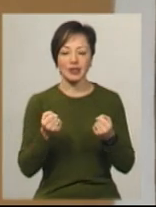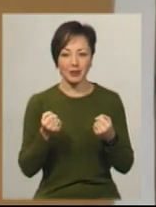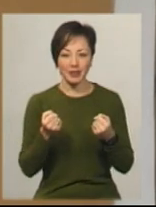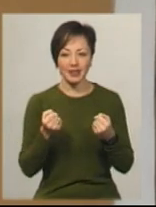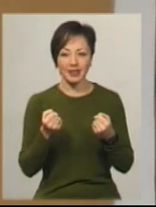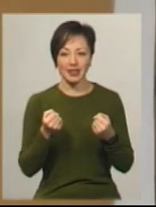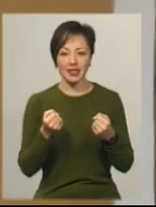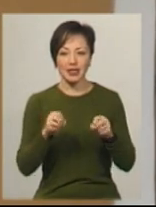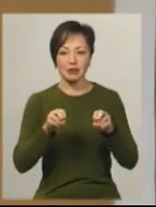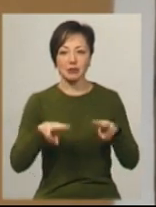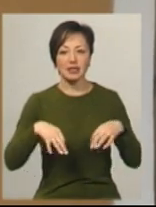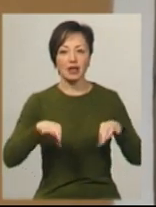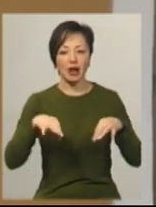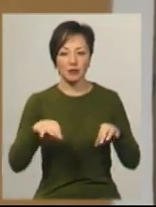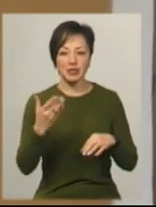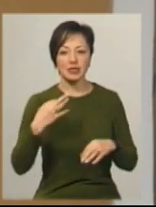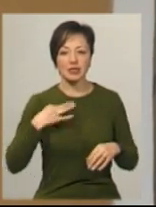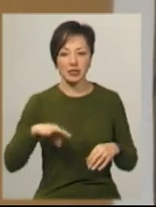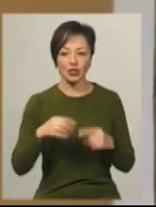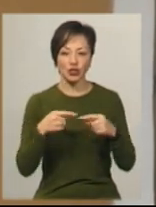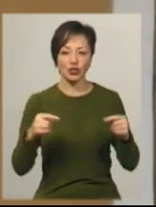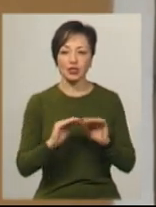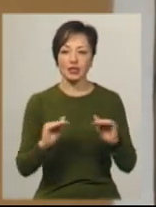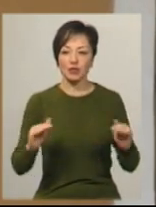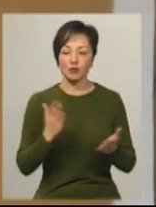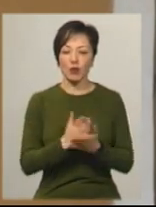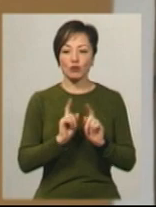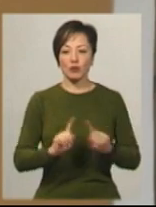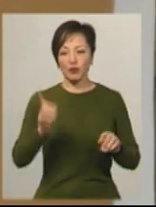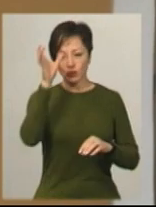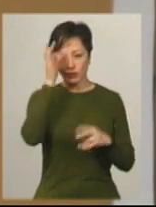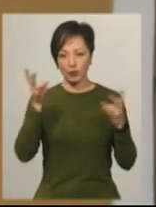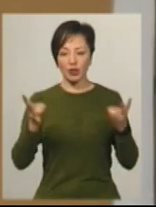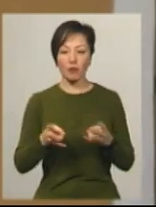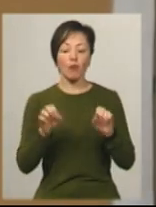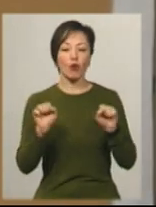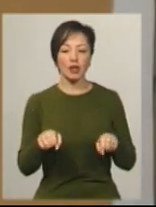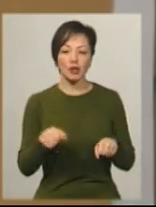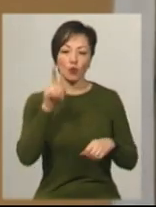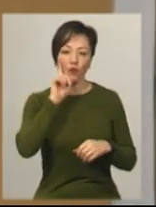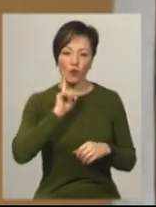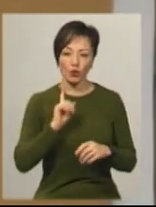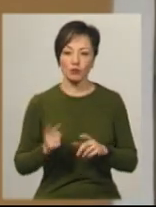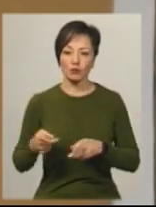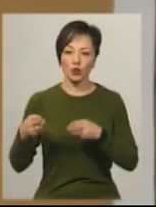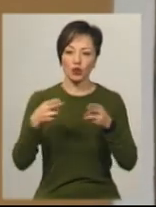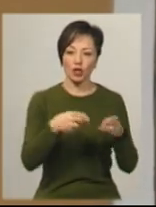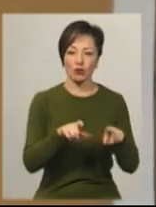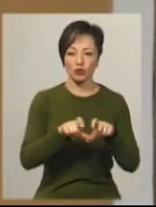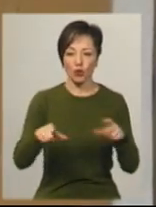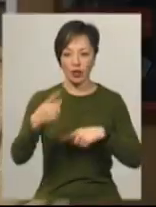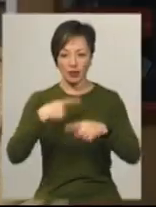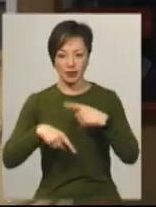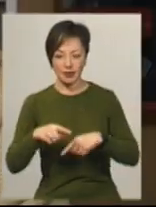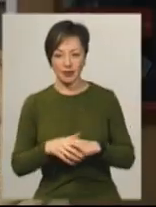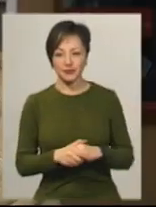такий спецтранспорт, щоб її син та інші дітки, що мають особливі освітні потреби, могли з комфортом доїжджати до школи і зі